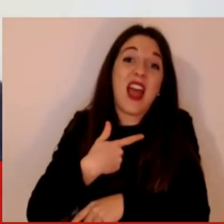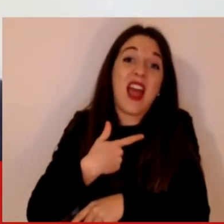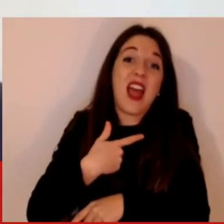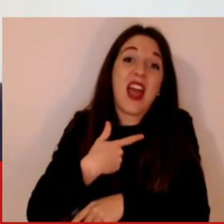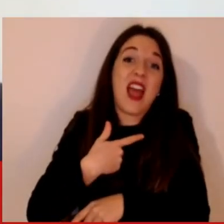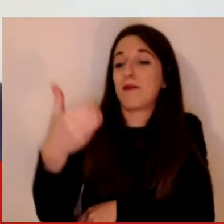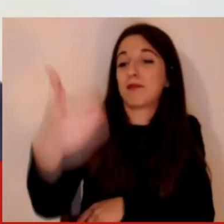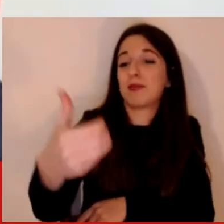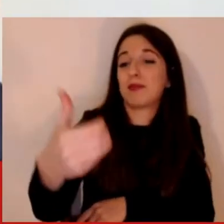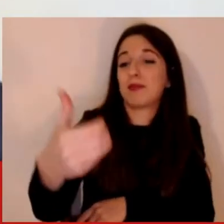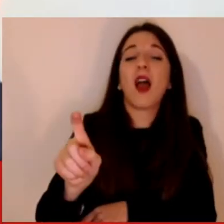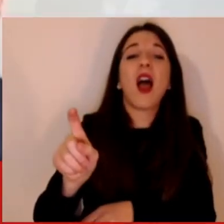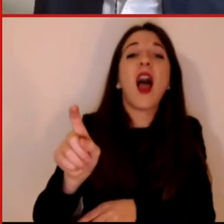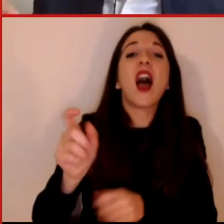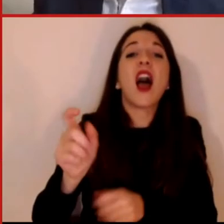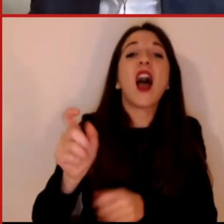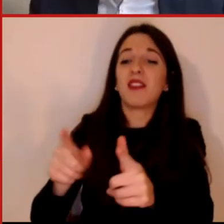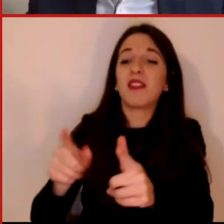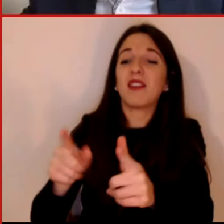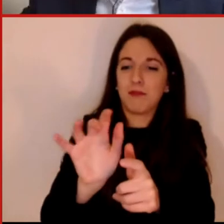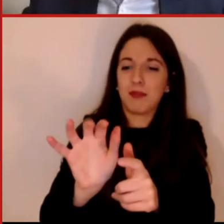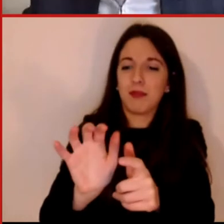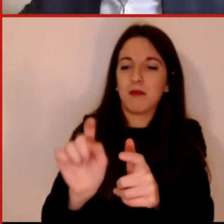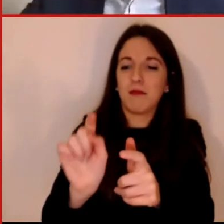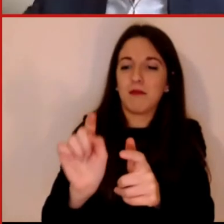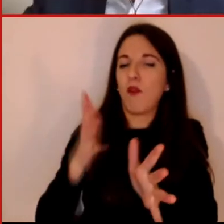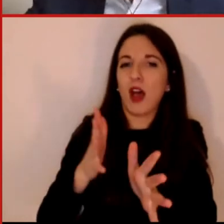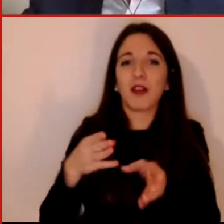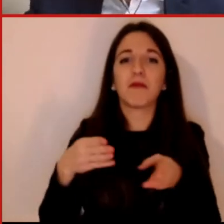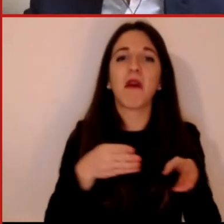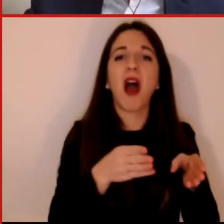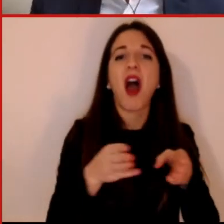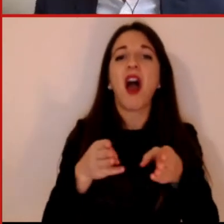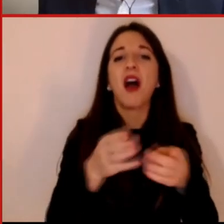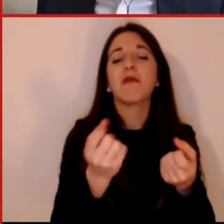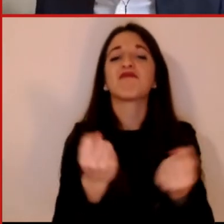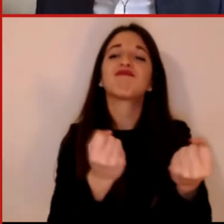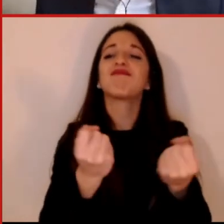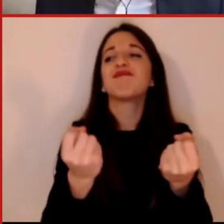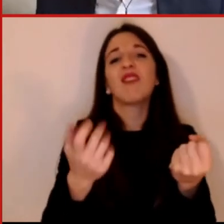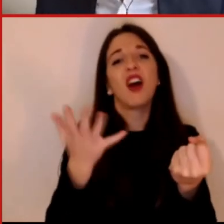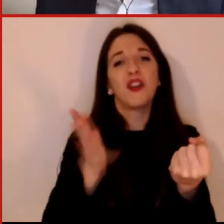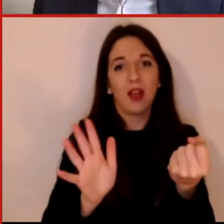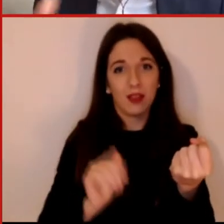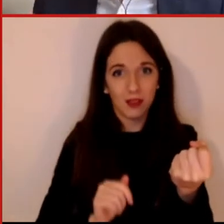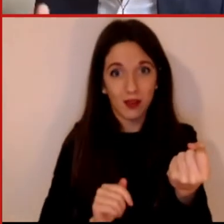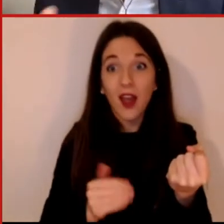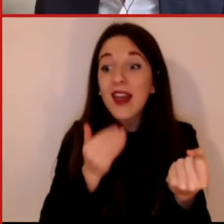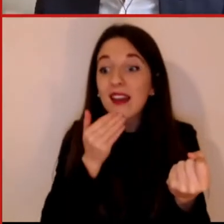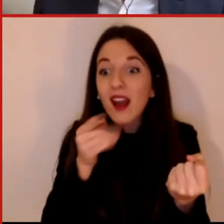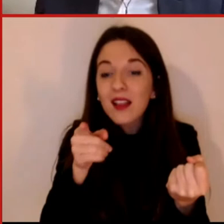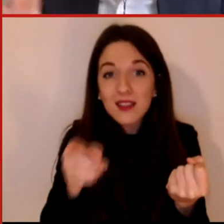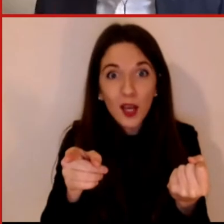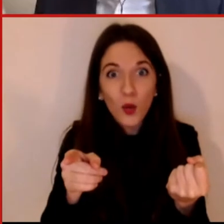'immagine di una piattaforma in California dice guardate ogni strada ha un suo certo rischio di incidente e quindi potete